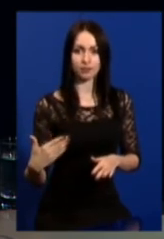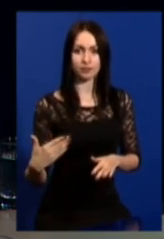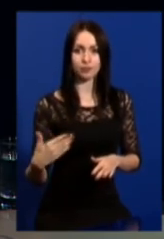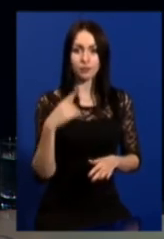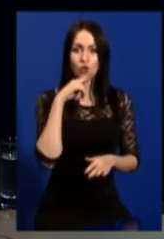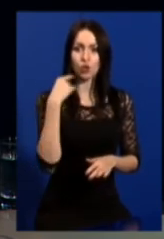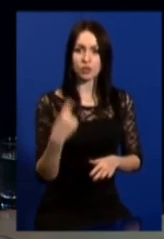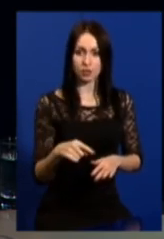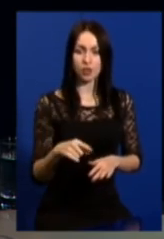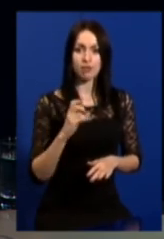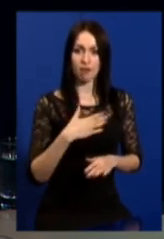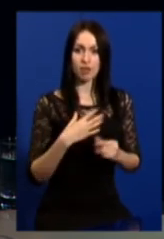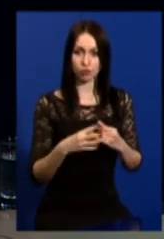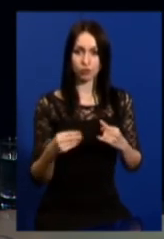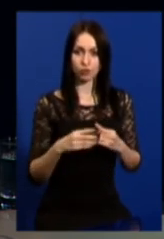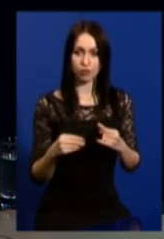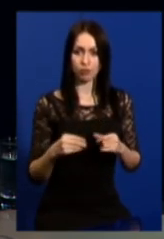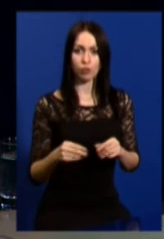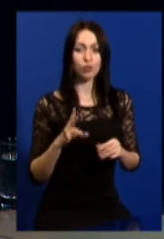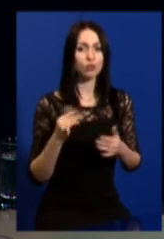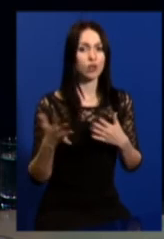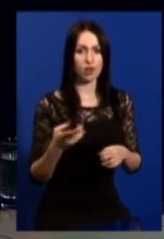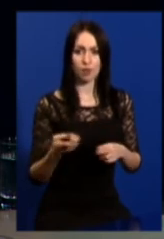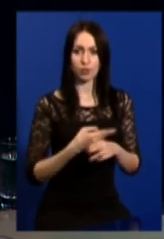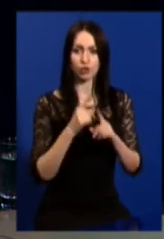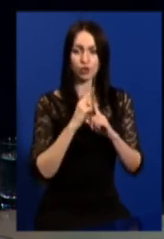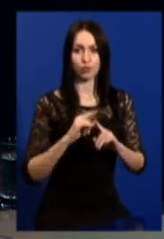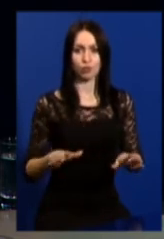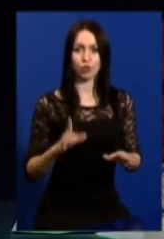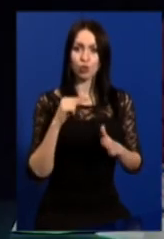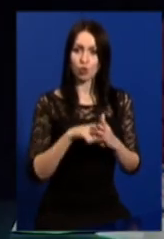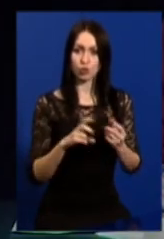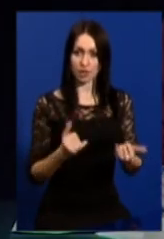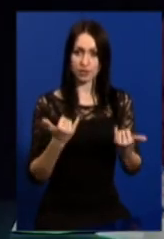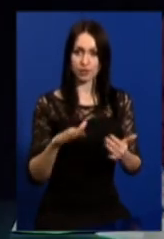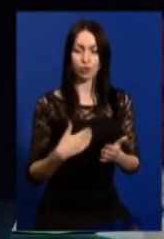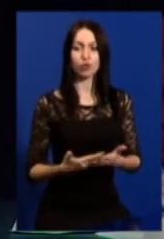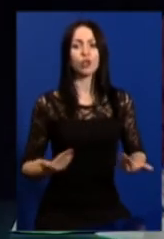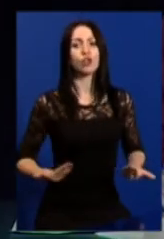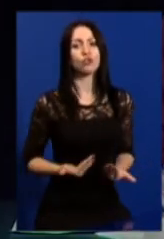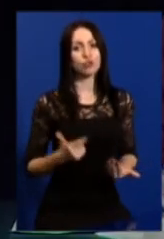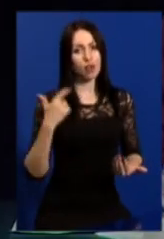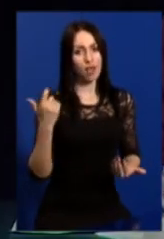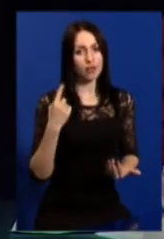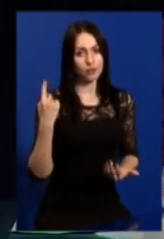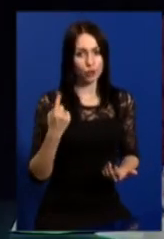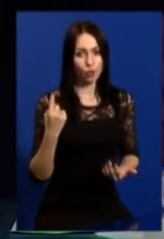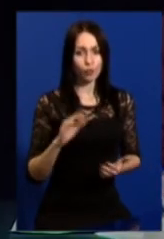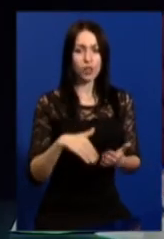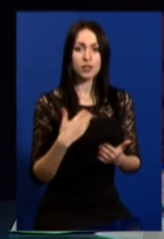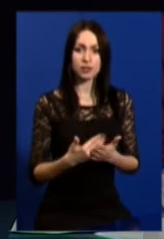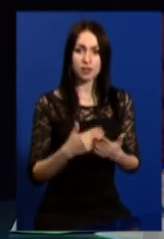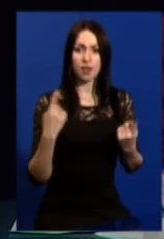Росії на нашу землю, жодних обмежень не буде. Тобто на сьогодні для мешканців Харківської області, для